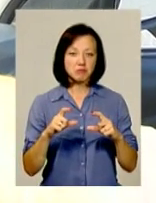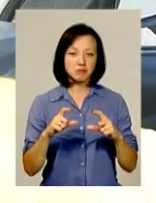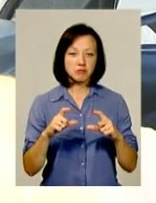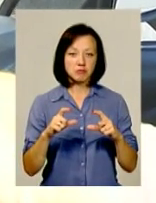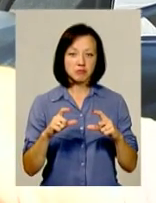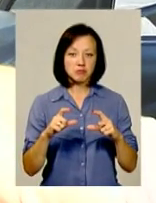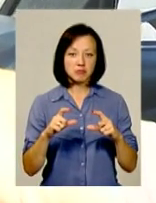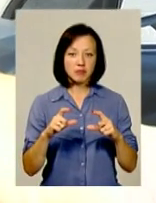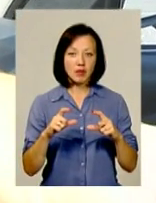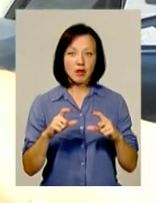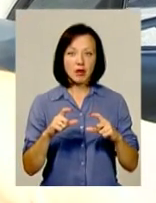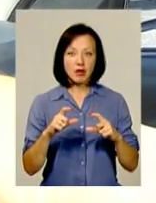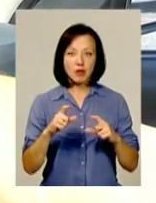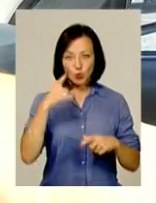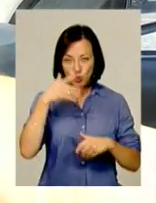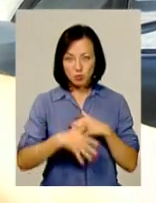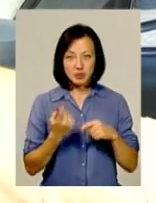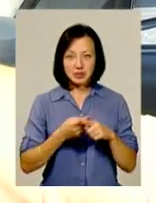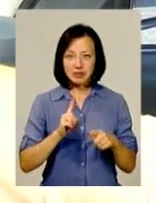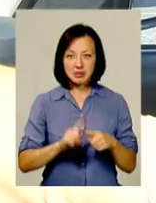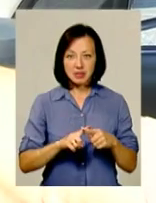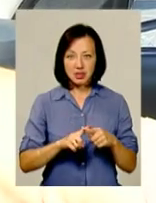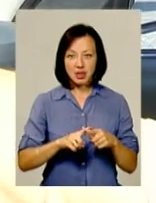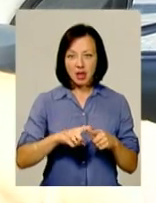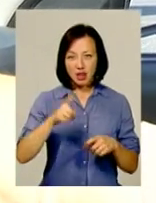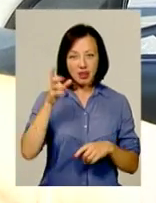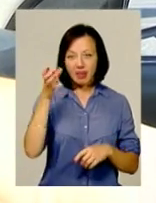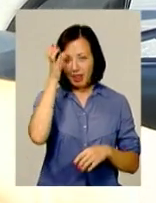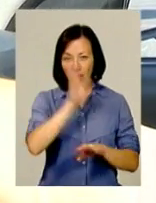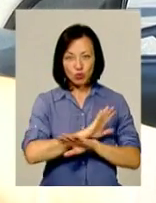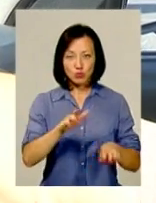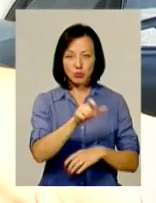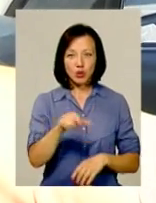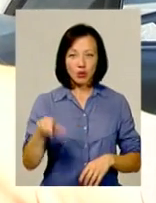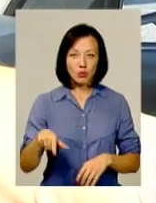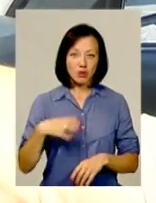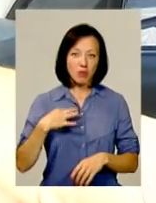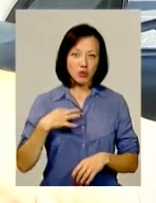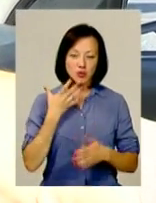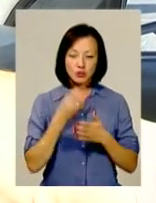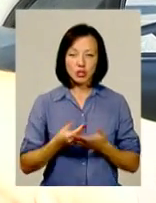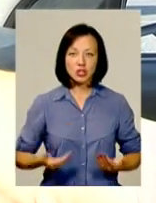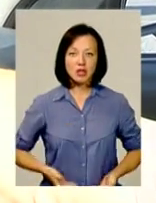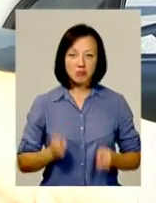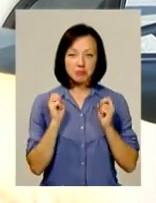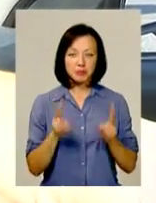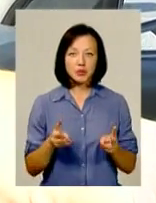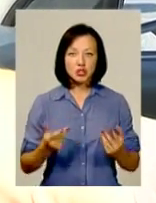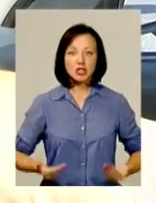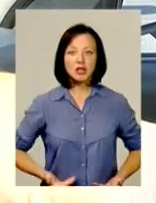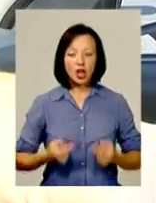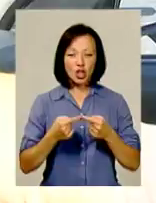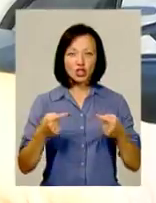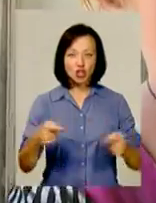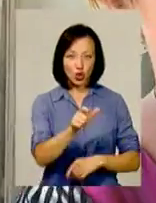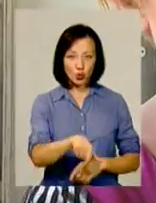цих нерозумних людей, які легковажать своїм життям і піддають загрозі життя